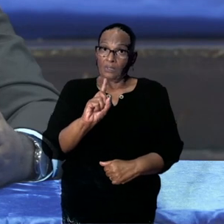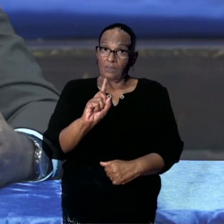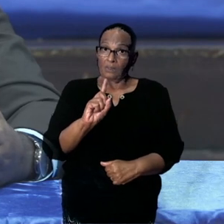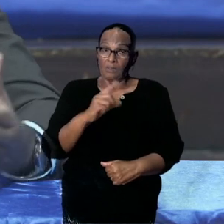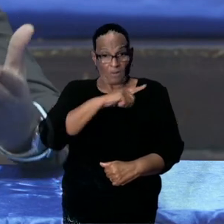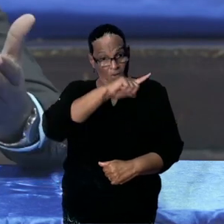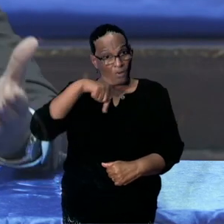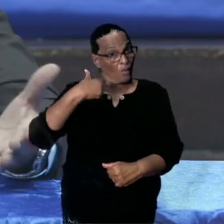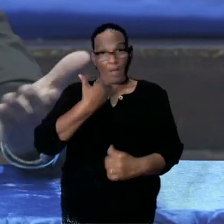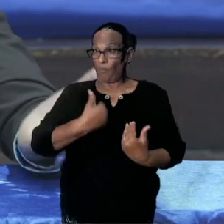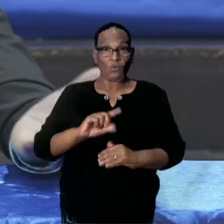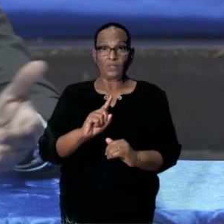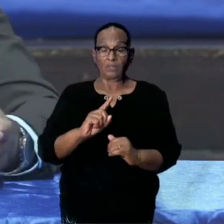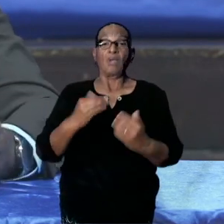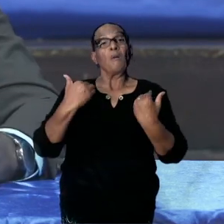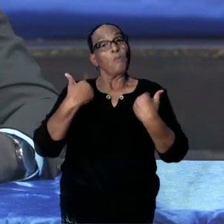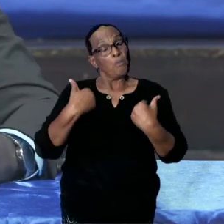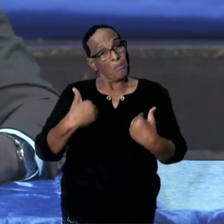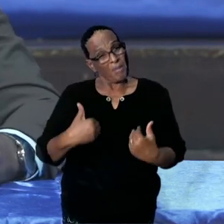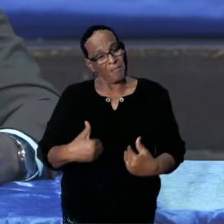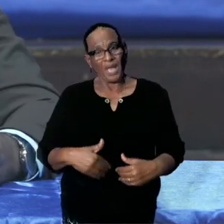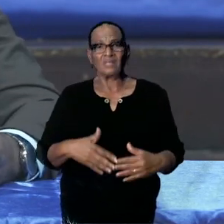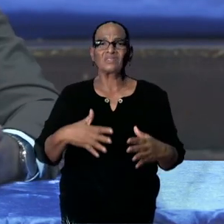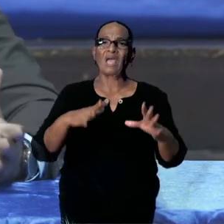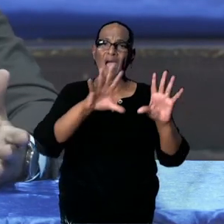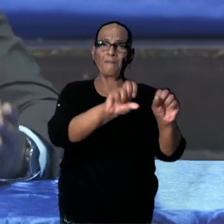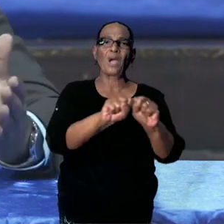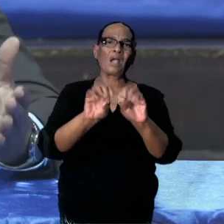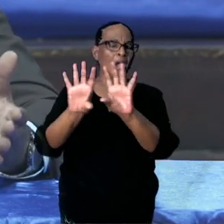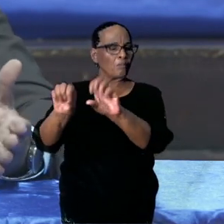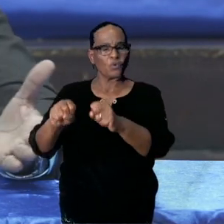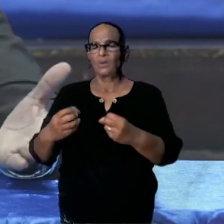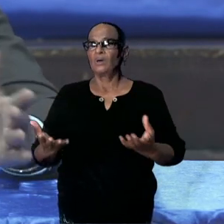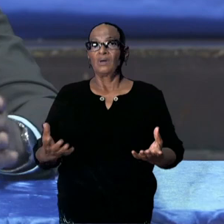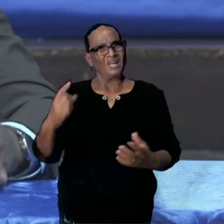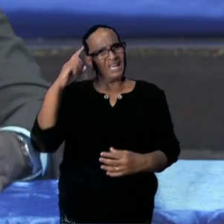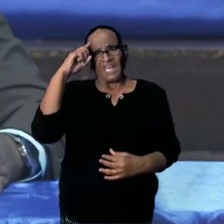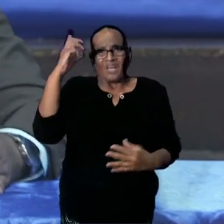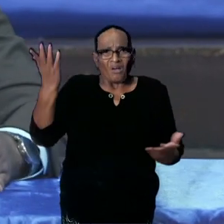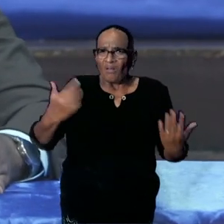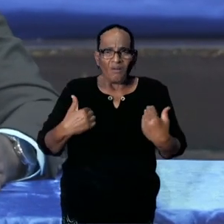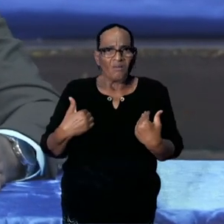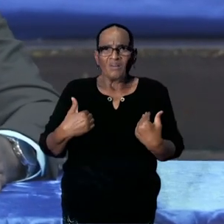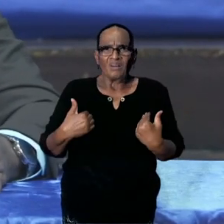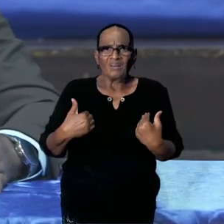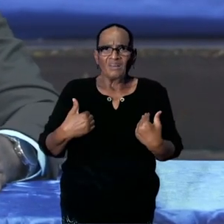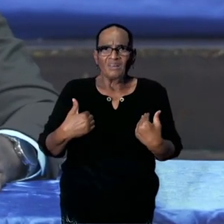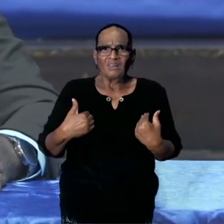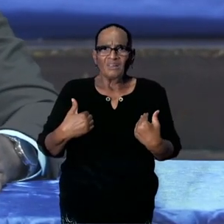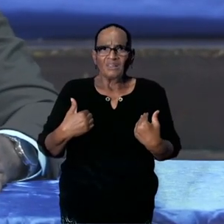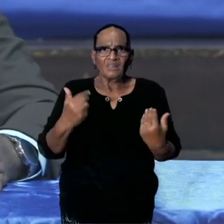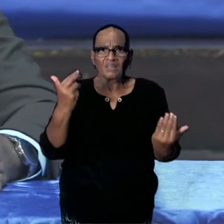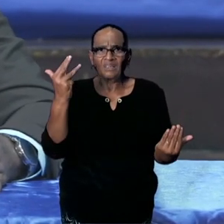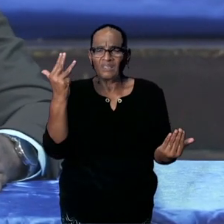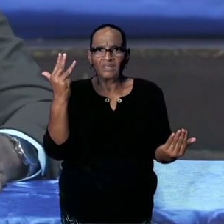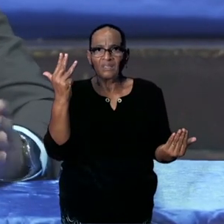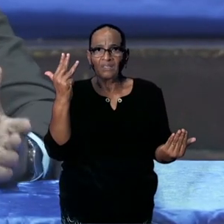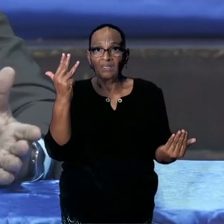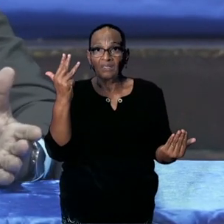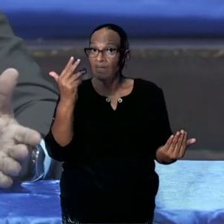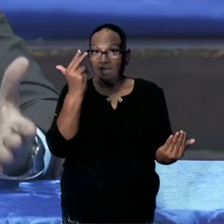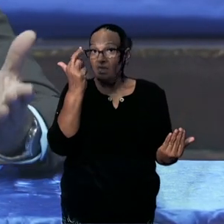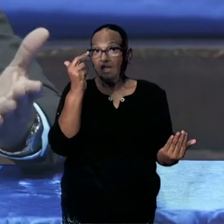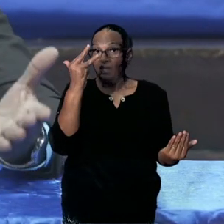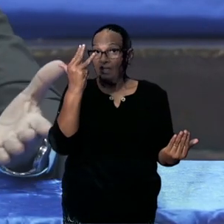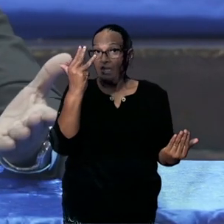dient. En ook nu weer een versoepeling hebben gehad. Geloof me. Ik wilde niet naar 9 uur gaan. Ik